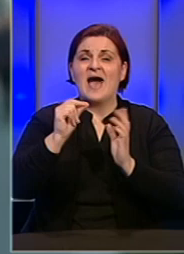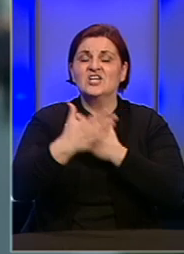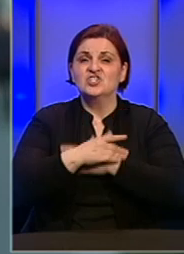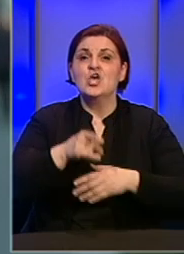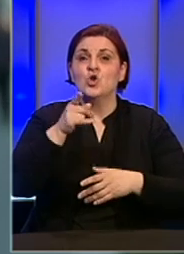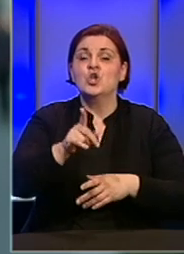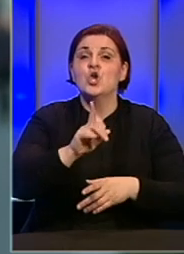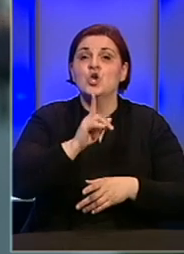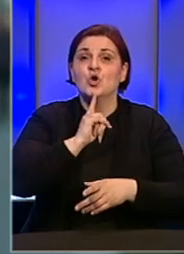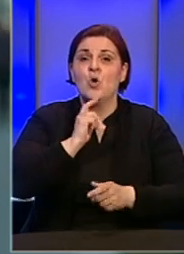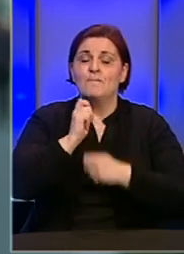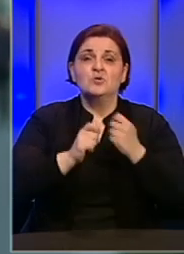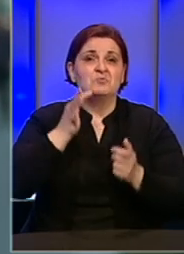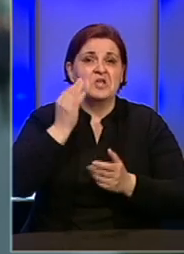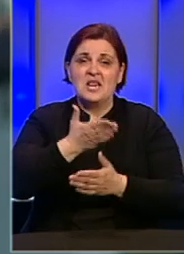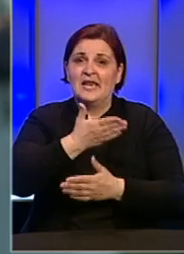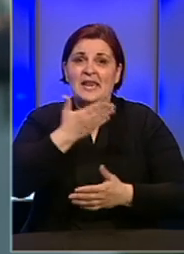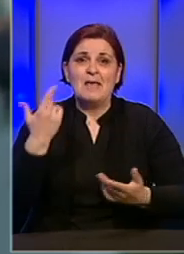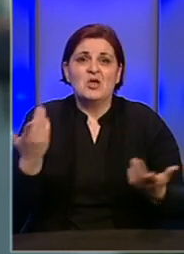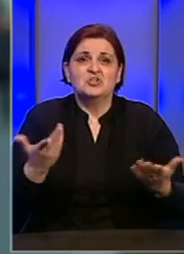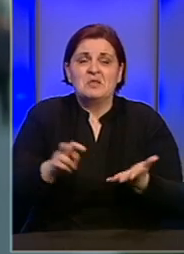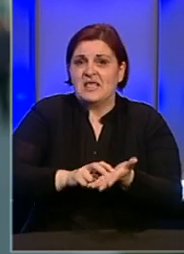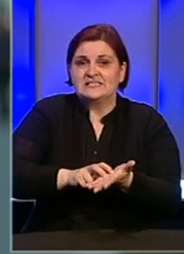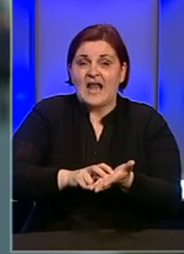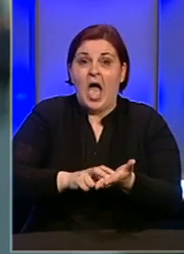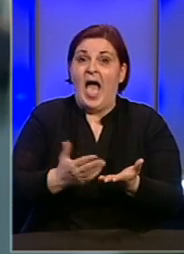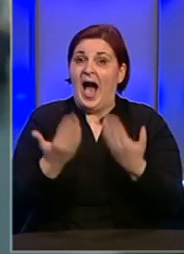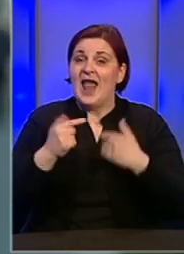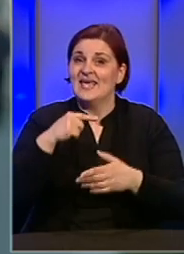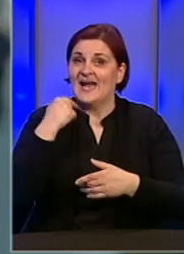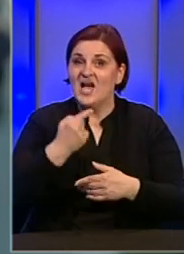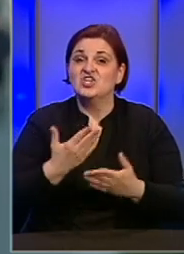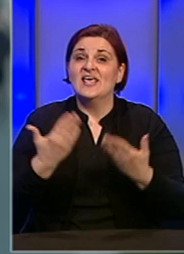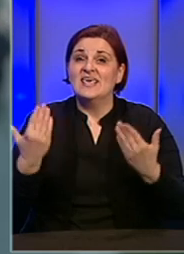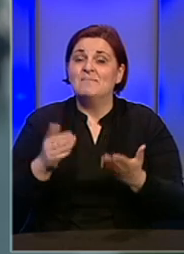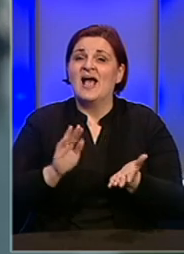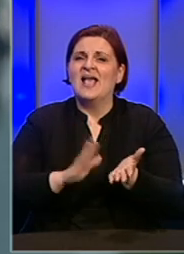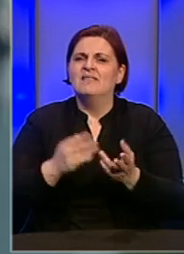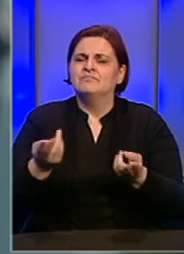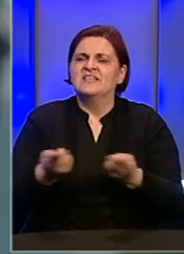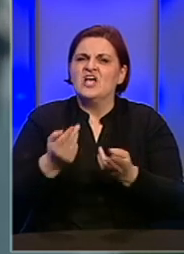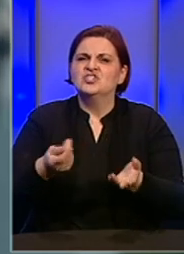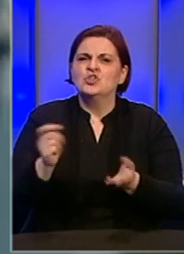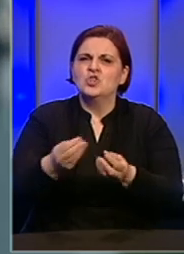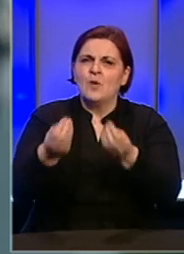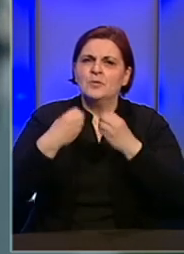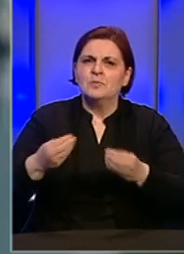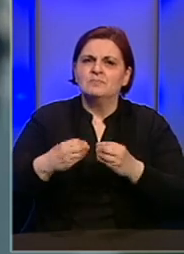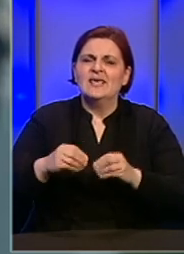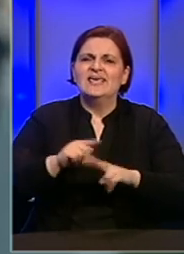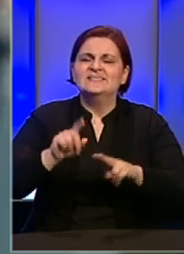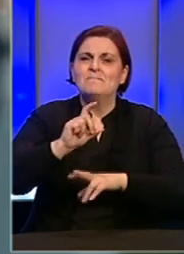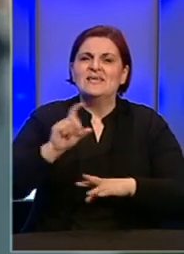da oni koji posluju korektno nemaju zbog čega da strahuju, ali poručuju da će ipak tražiti dodatna pojašnjenja iz Resorovnog